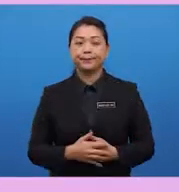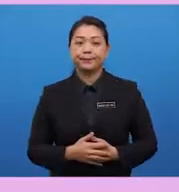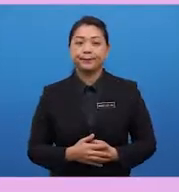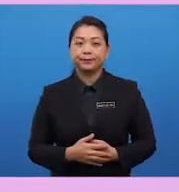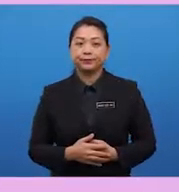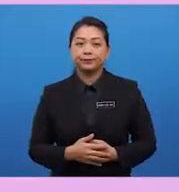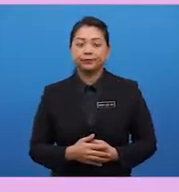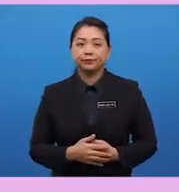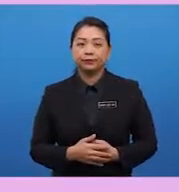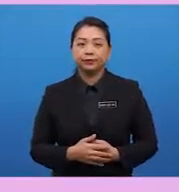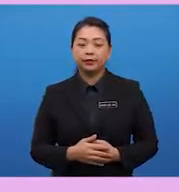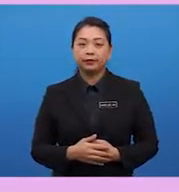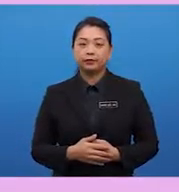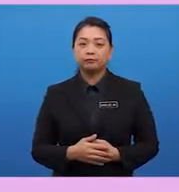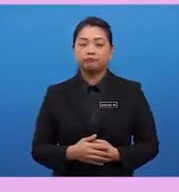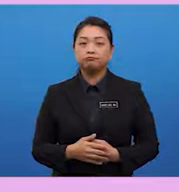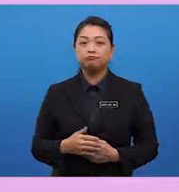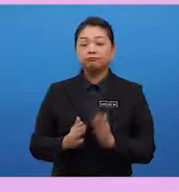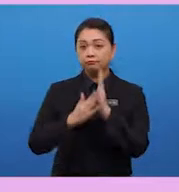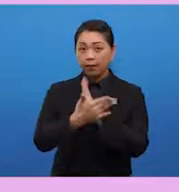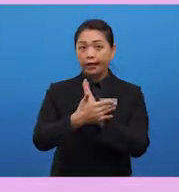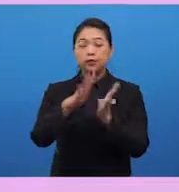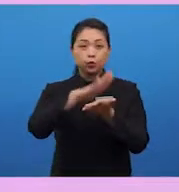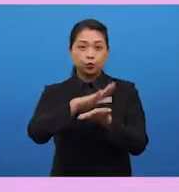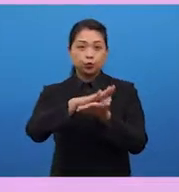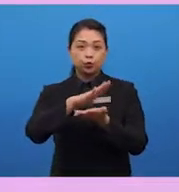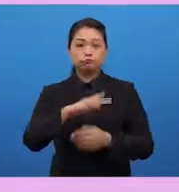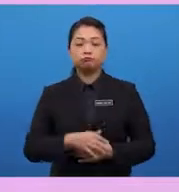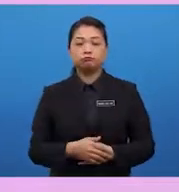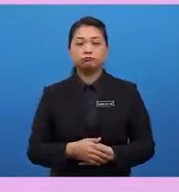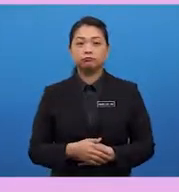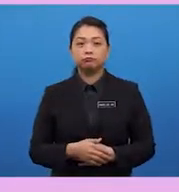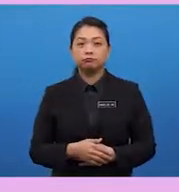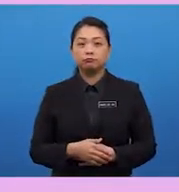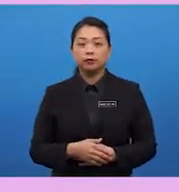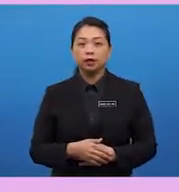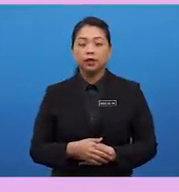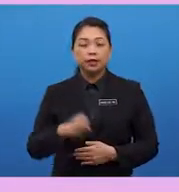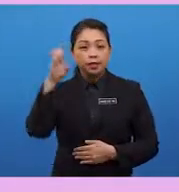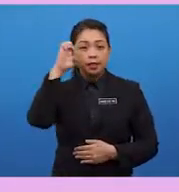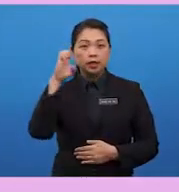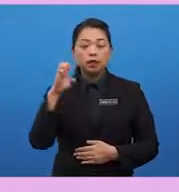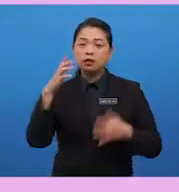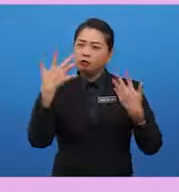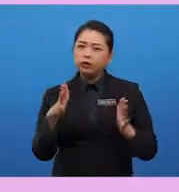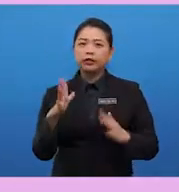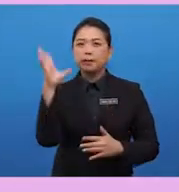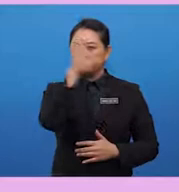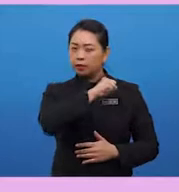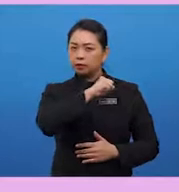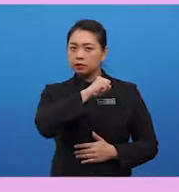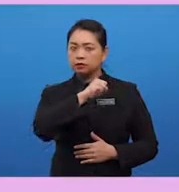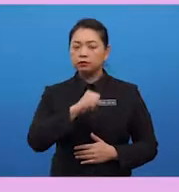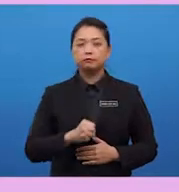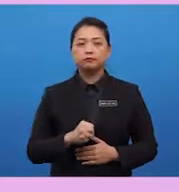carried out by his school. Now, he had missed out due to some reasons that are